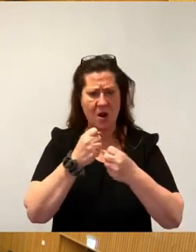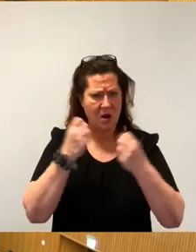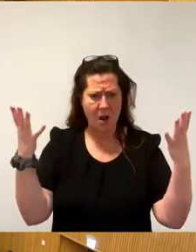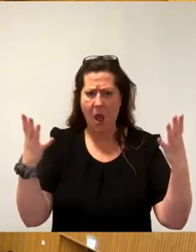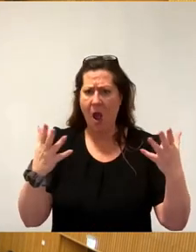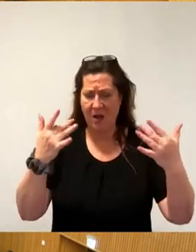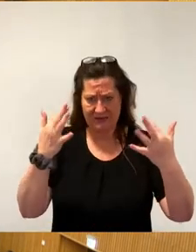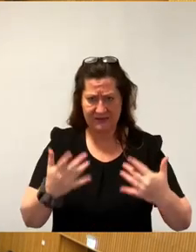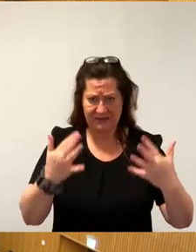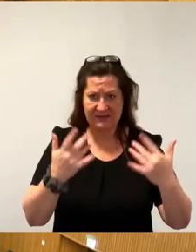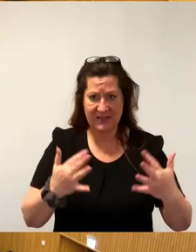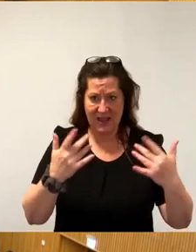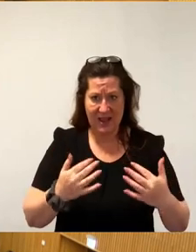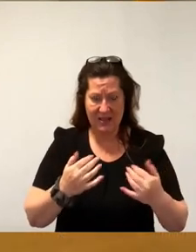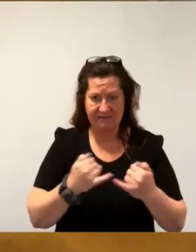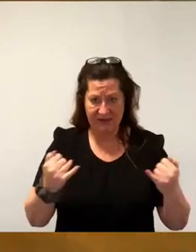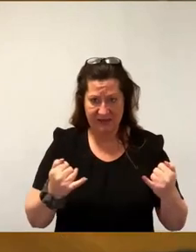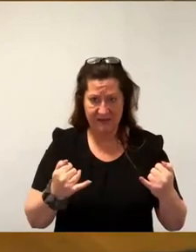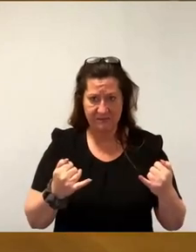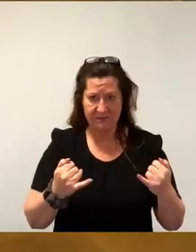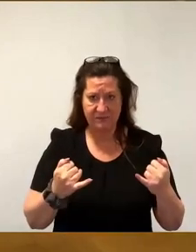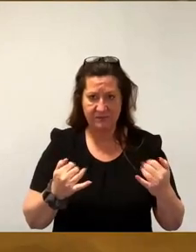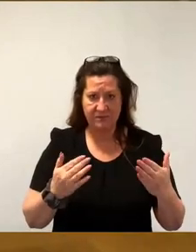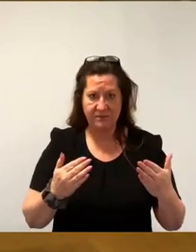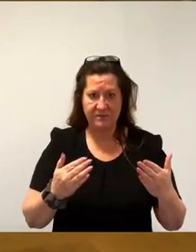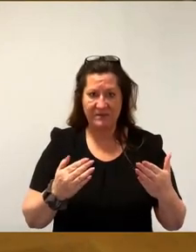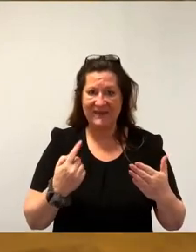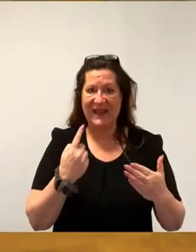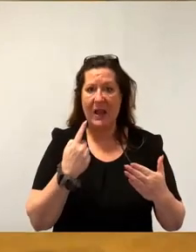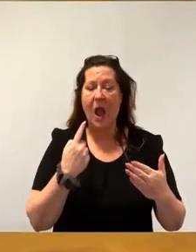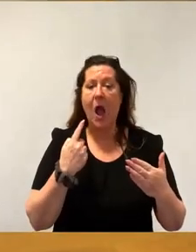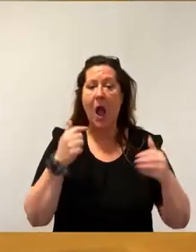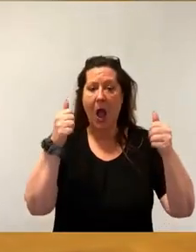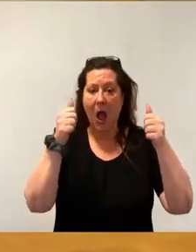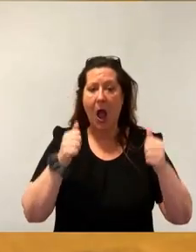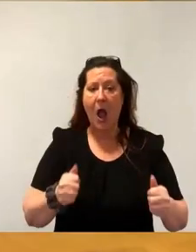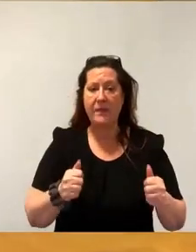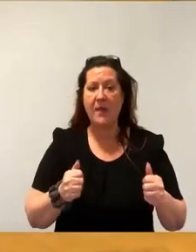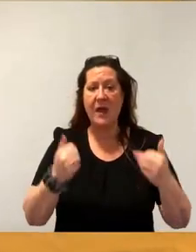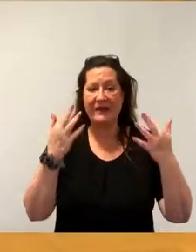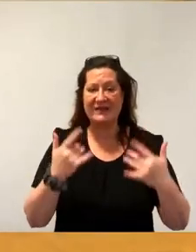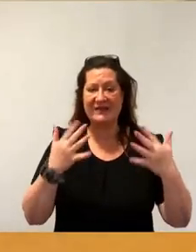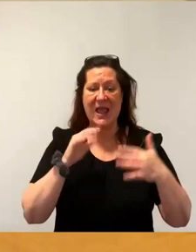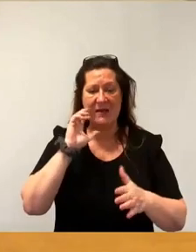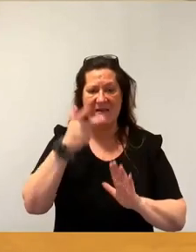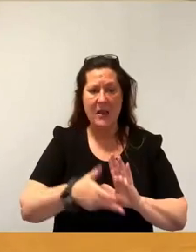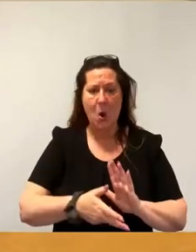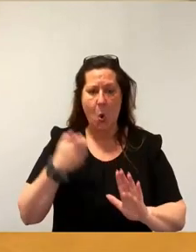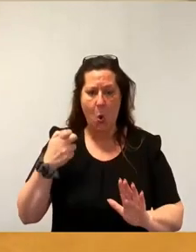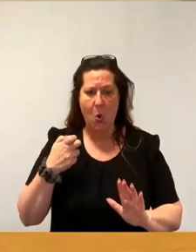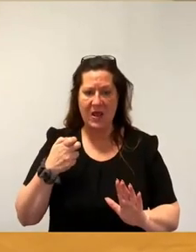Und deshalb beantrage ich Wiederholung der Zählung. Und damit wir hier nochmal die